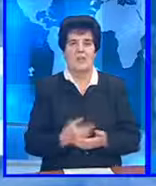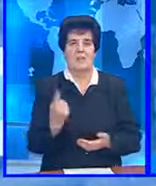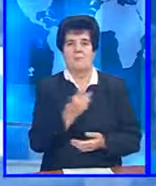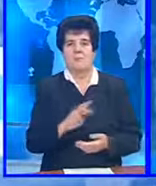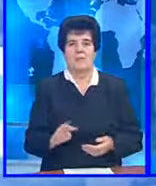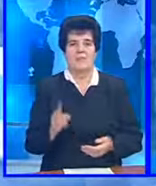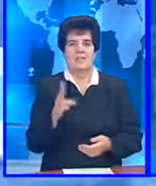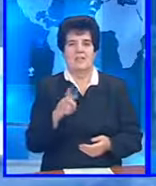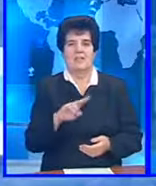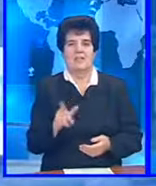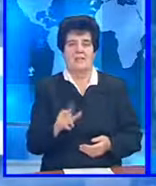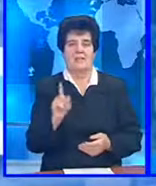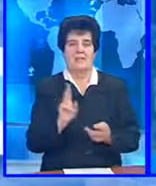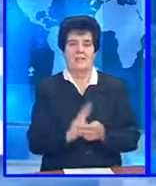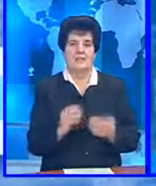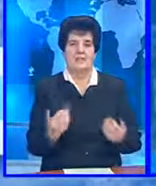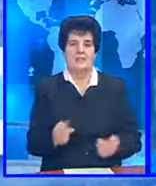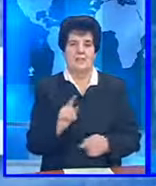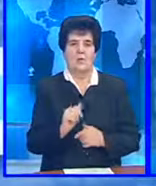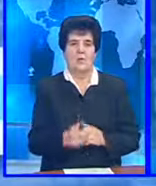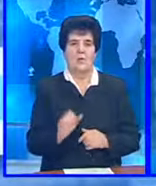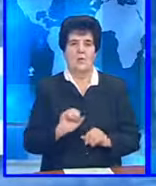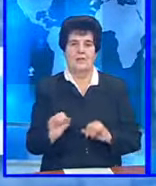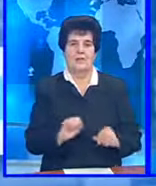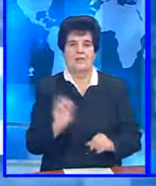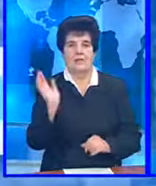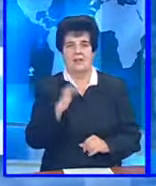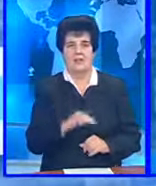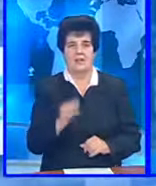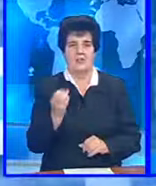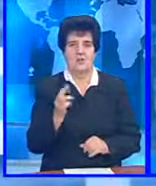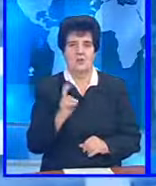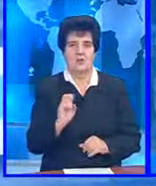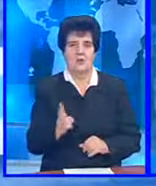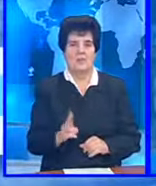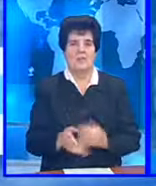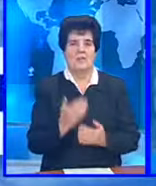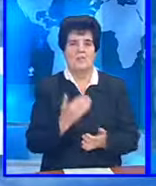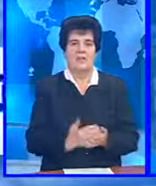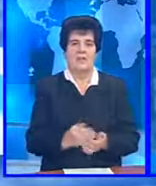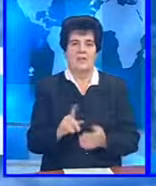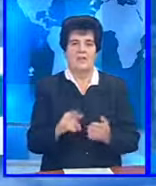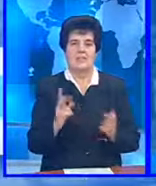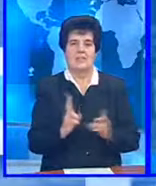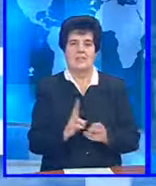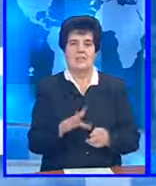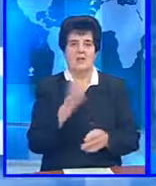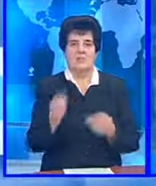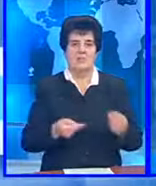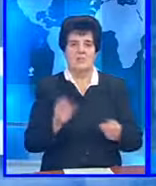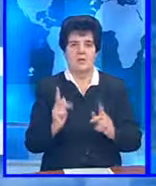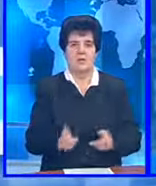Prim-ministrul Iurie Leancă s-a întâlnit astăzi cu liderul administrației de la Tiraspul, Evgeni Șefciuc. În finalul întrevederii a fost semnat